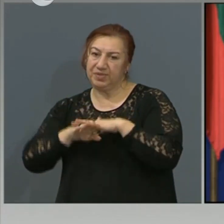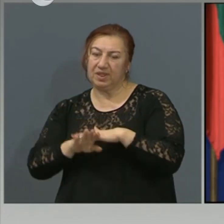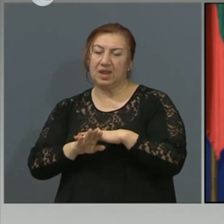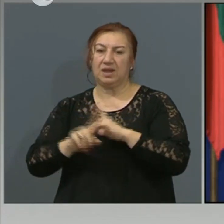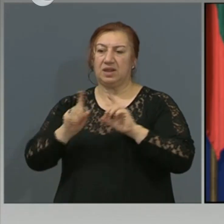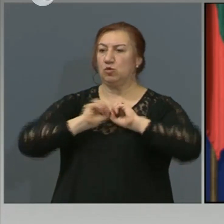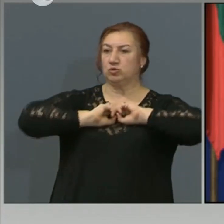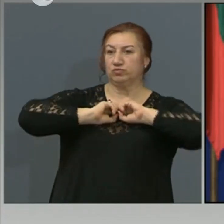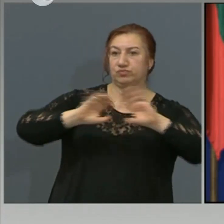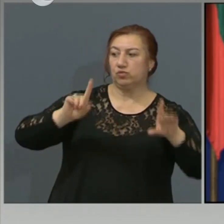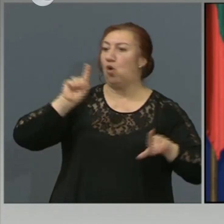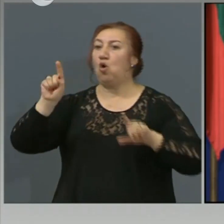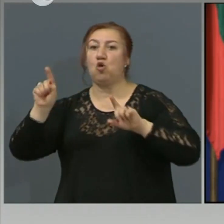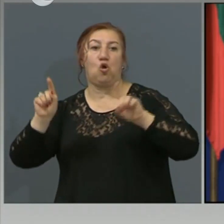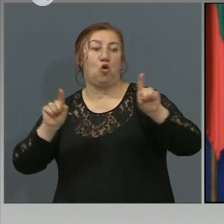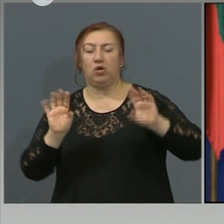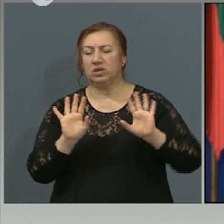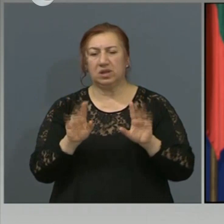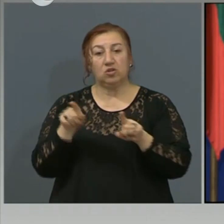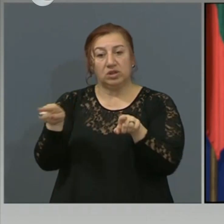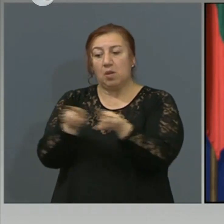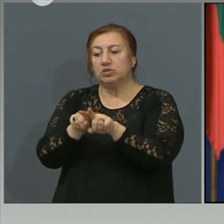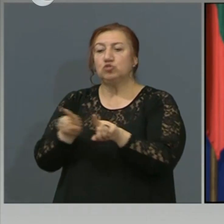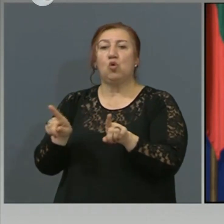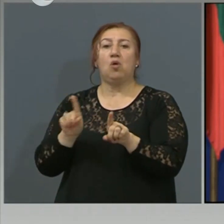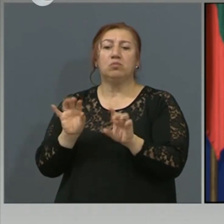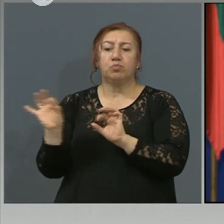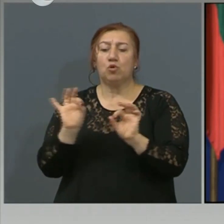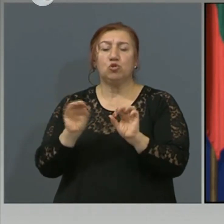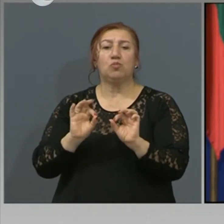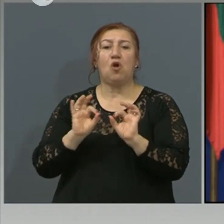Но там се разглежда по същия фамилен принцип, както едно семейство.